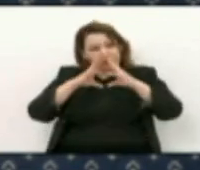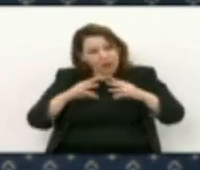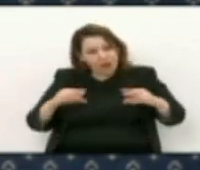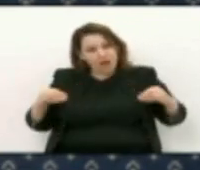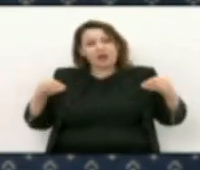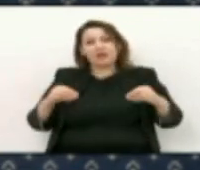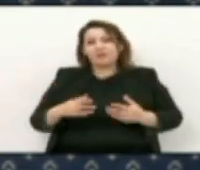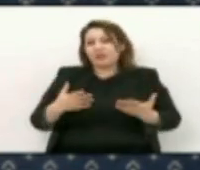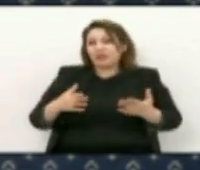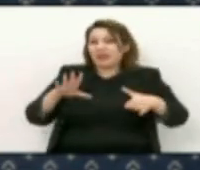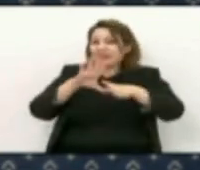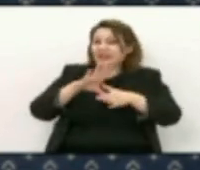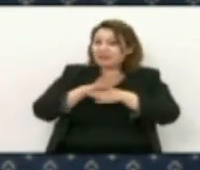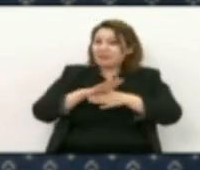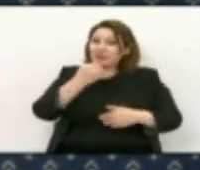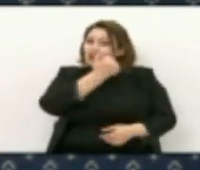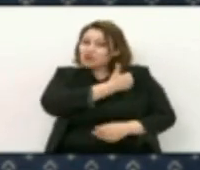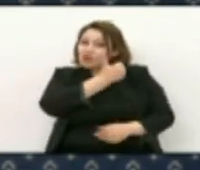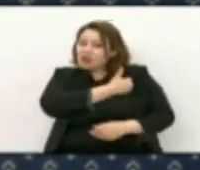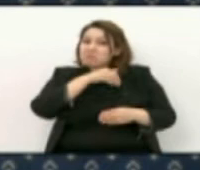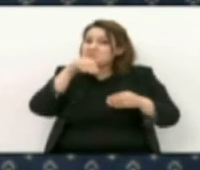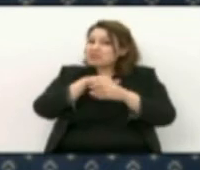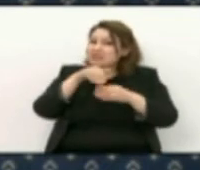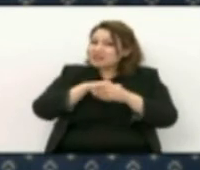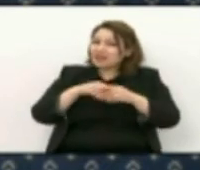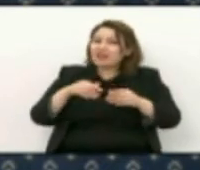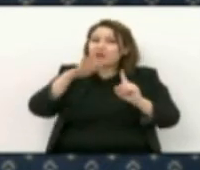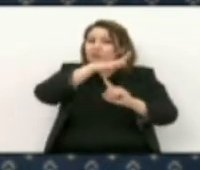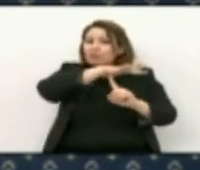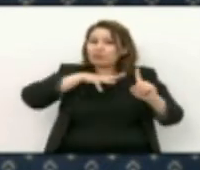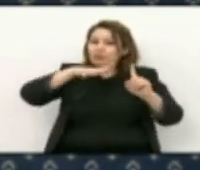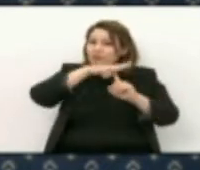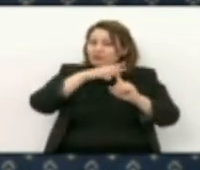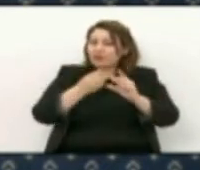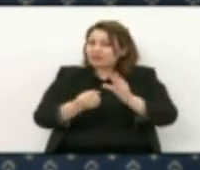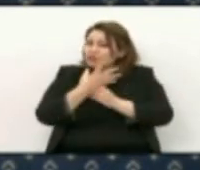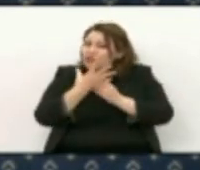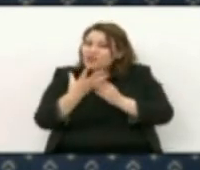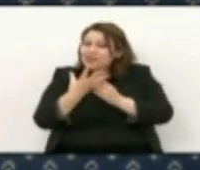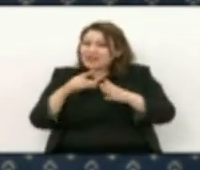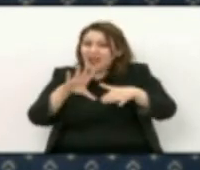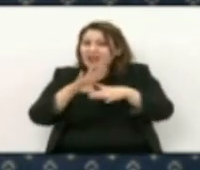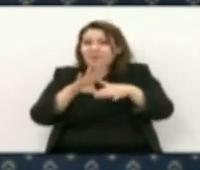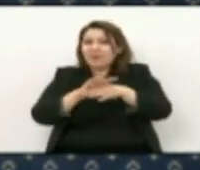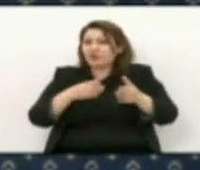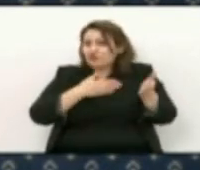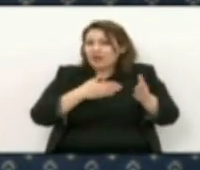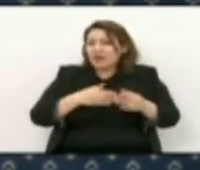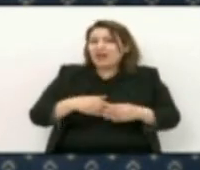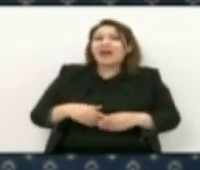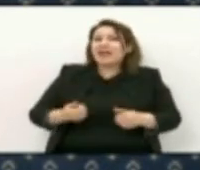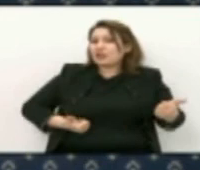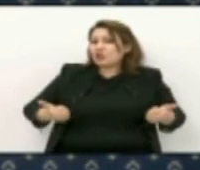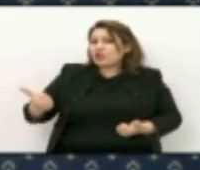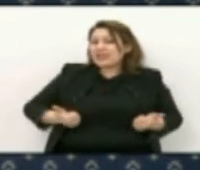فهي من مظاهر الإجرام الداخلية على المجتمع الجزائري حيث كانت مصالحنا من